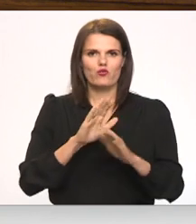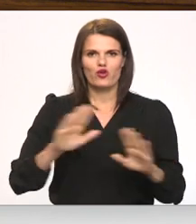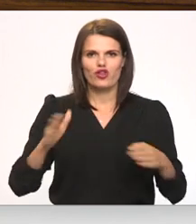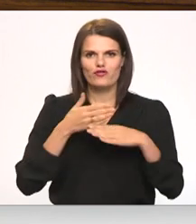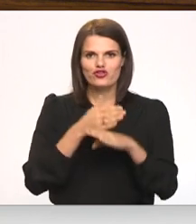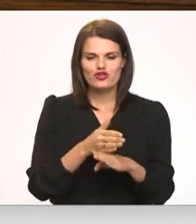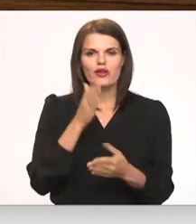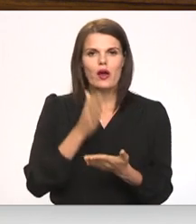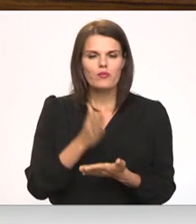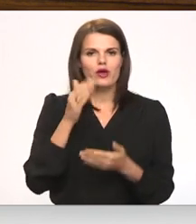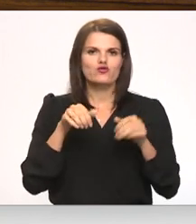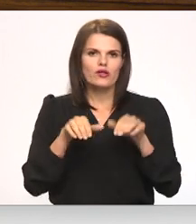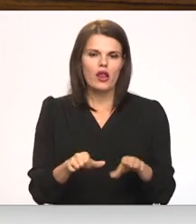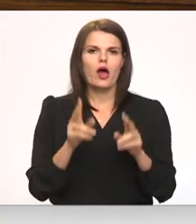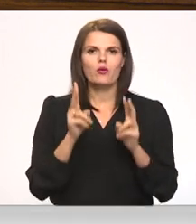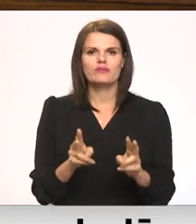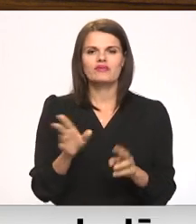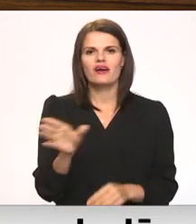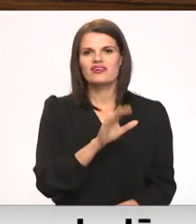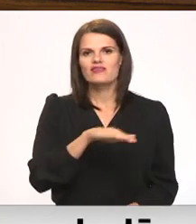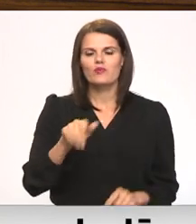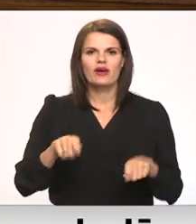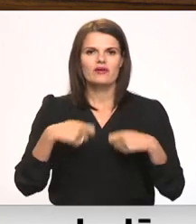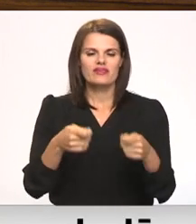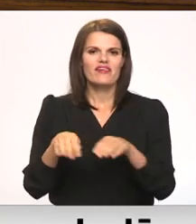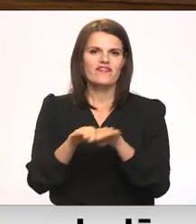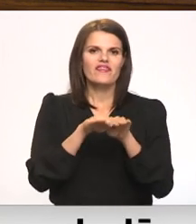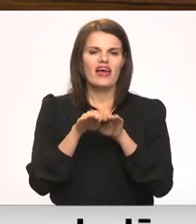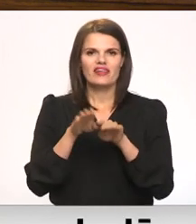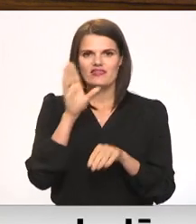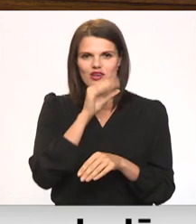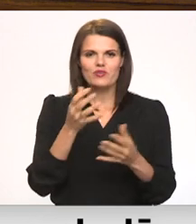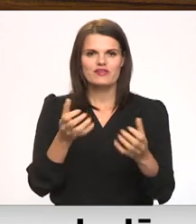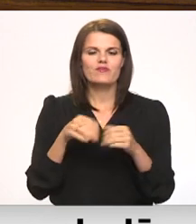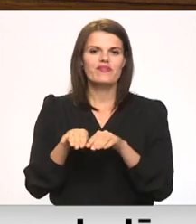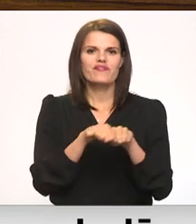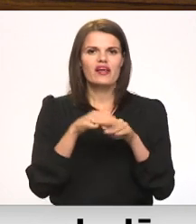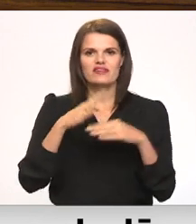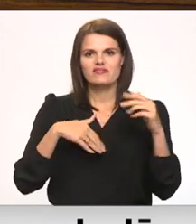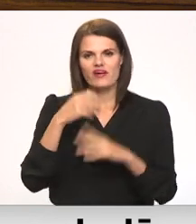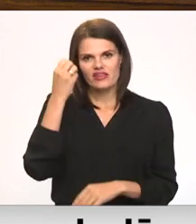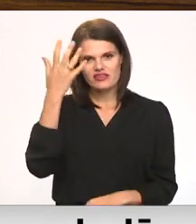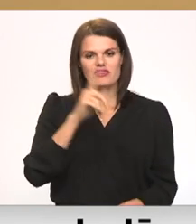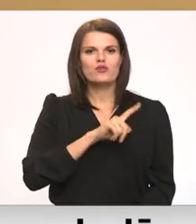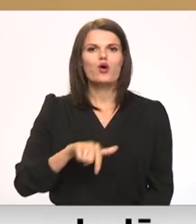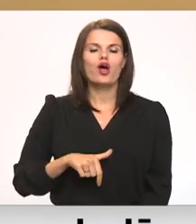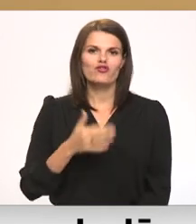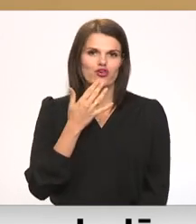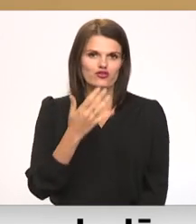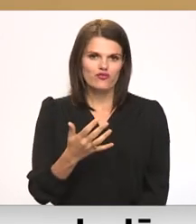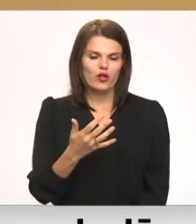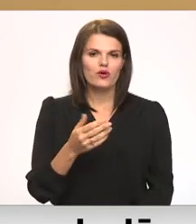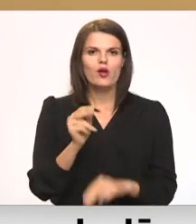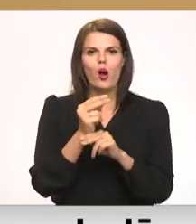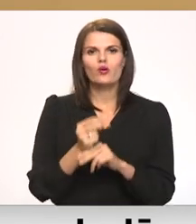lēmumu, ka visiem bērniem tiks sniegtas vienlīdzīgas iespējas iegūt vienlīdz kvalitatīvu izglītību Latviešu valodā. Ar